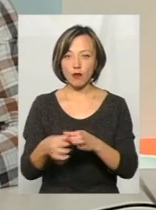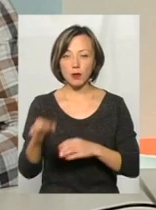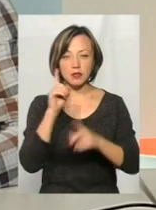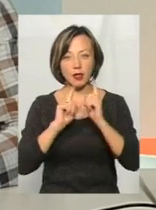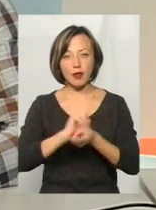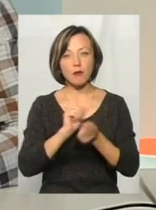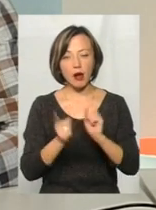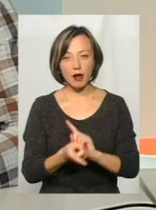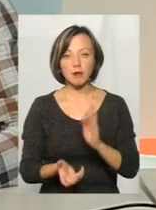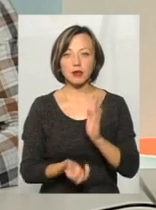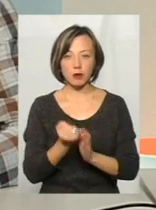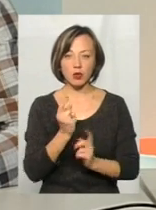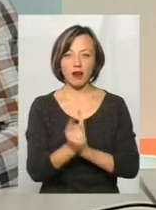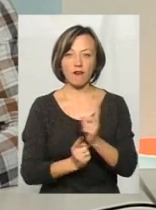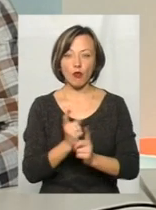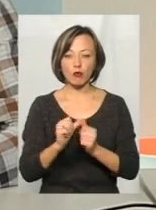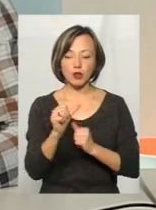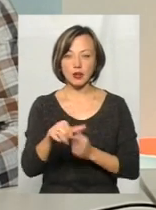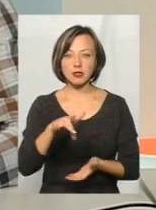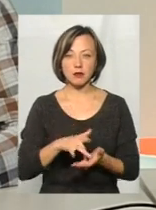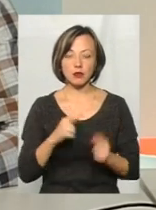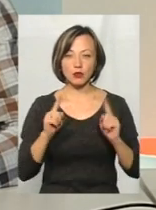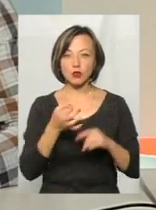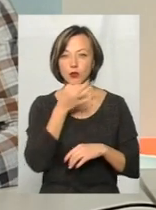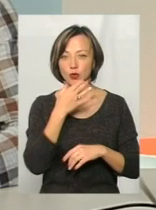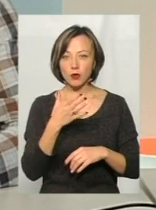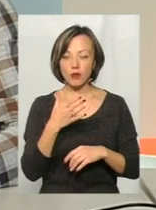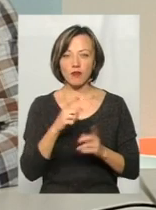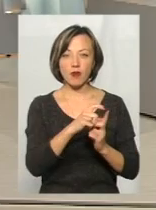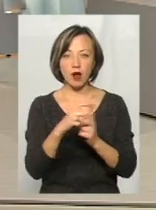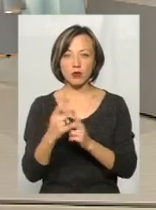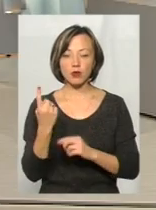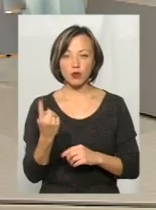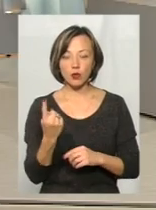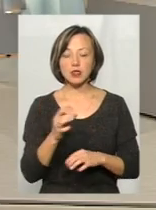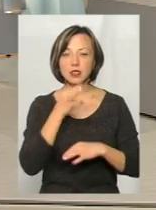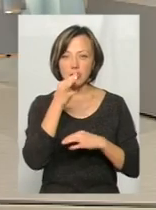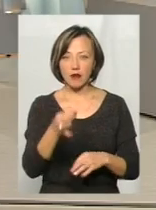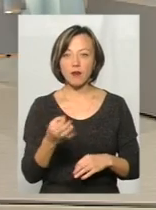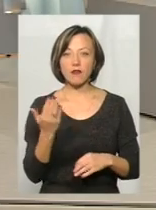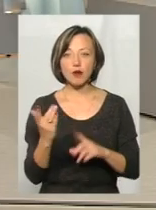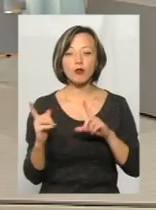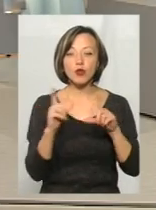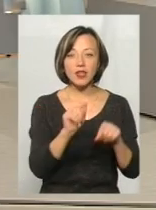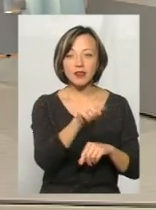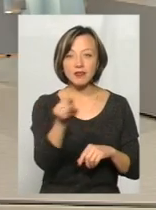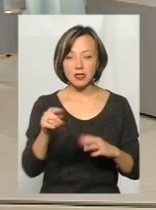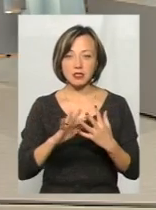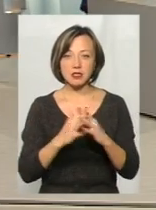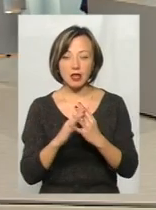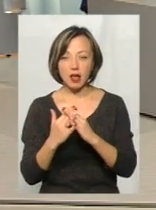підтримують реформу децентралізації. Мі дуже сподобалася фраза одного із них, який сказав, що ви поїдьте в ті села,